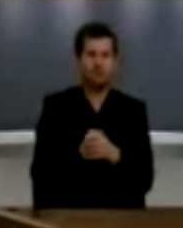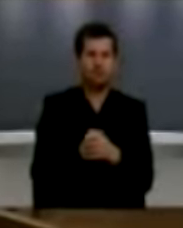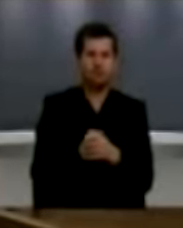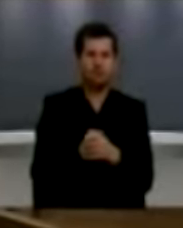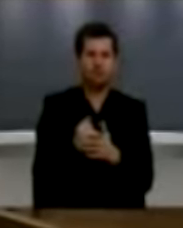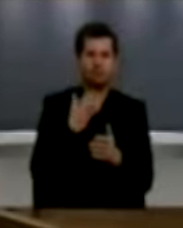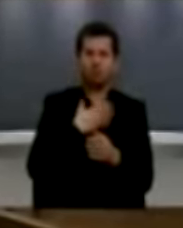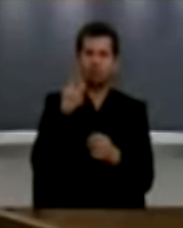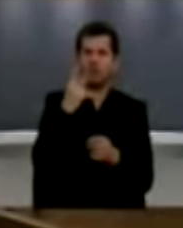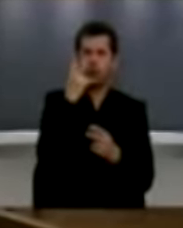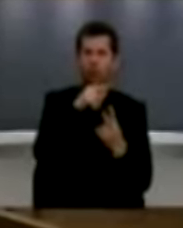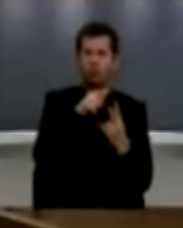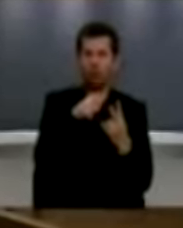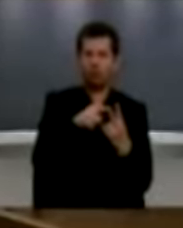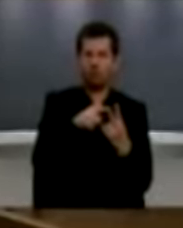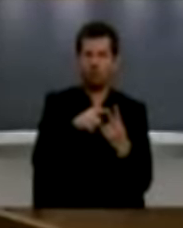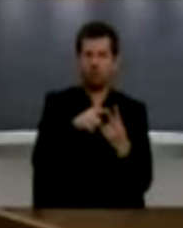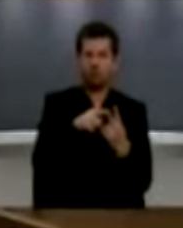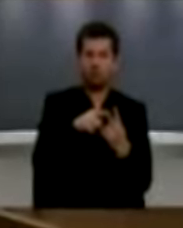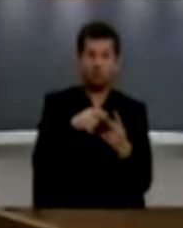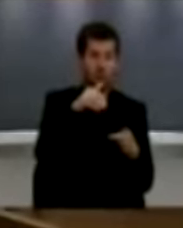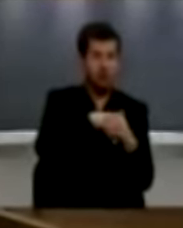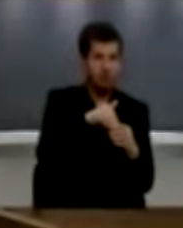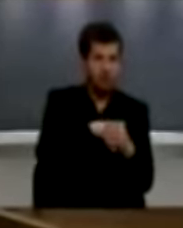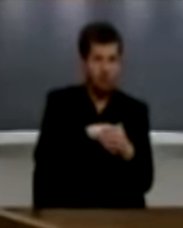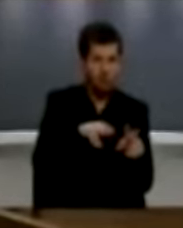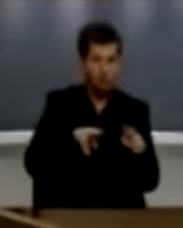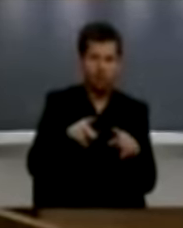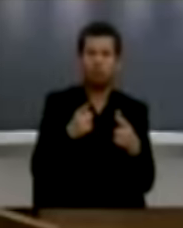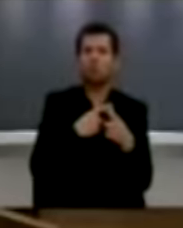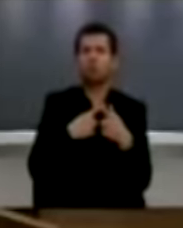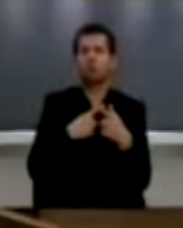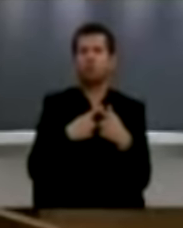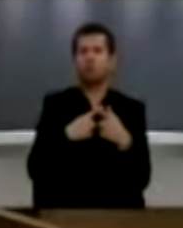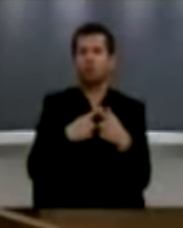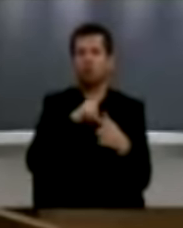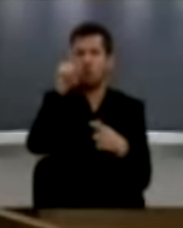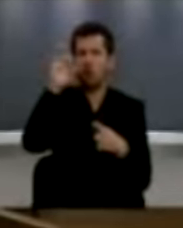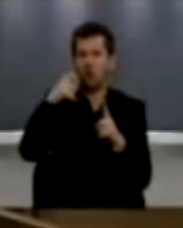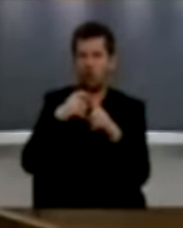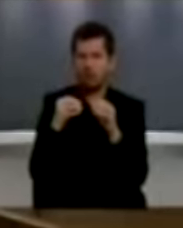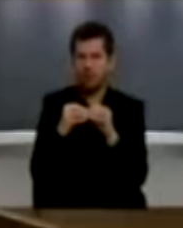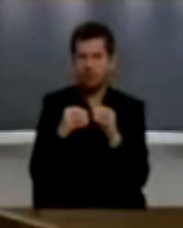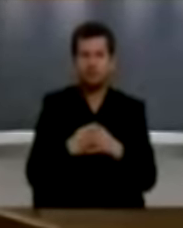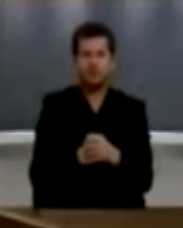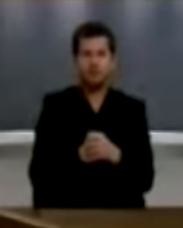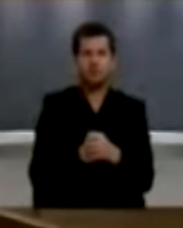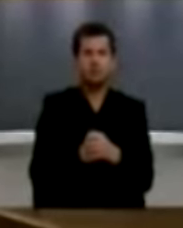kemi vetëm dy opcione ose ju votojnë i gjukatën ose shkon në kombet e bashkuara.